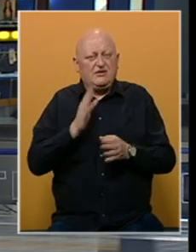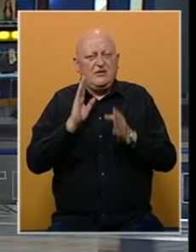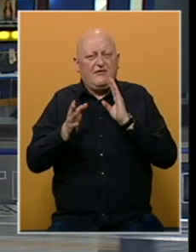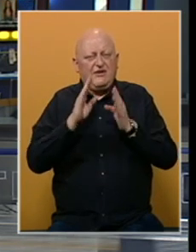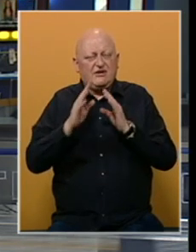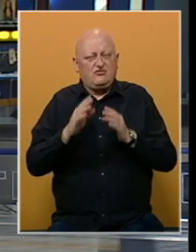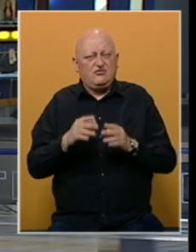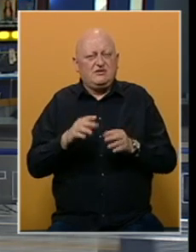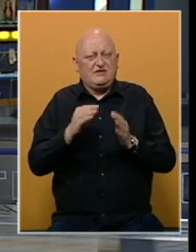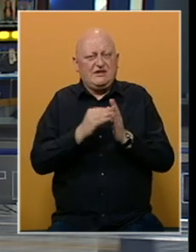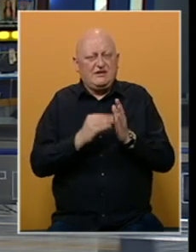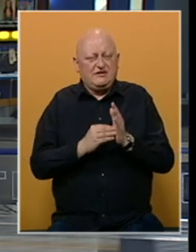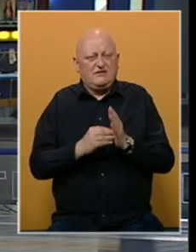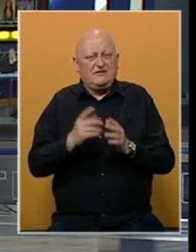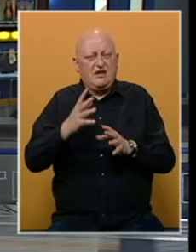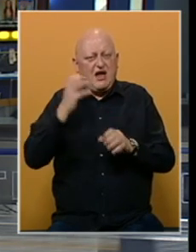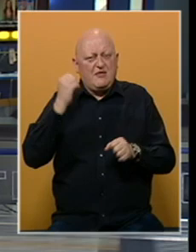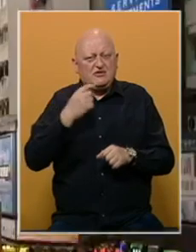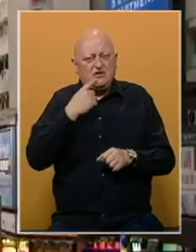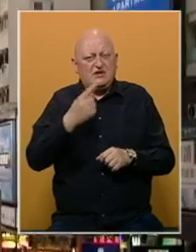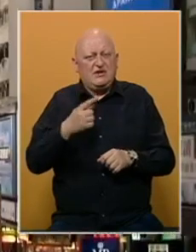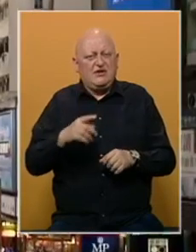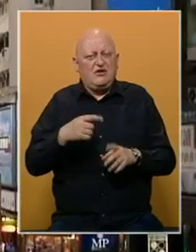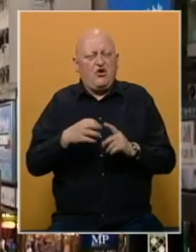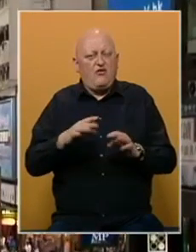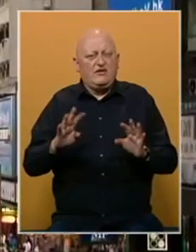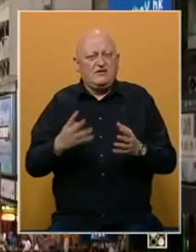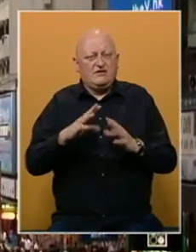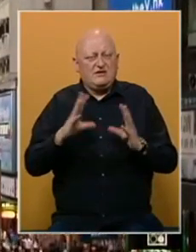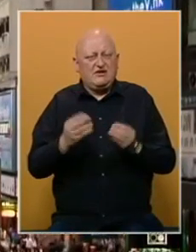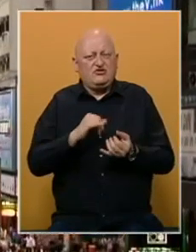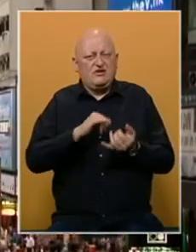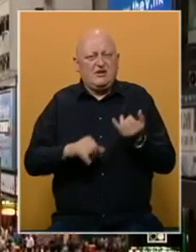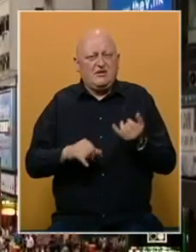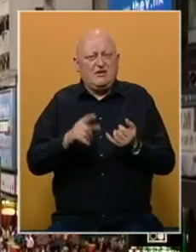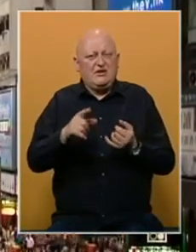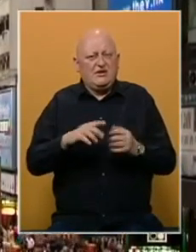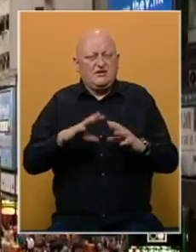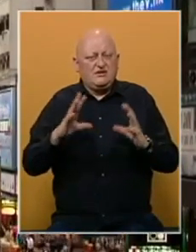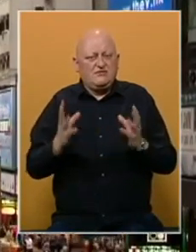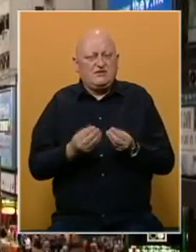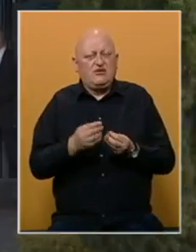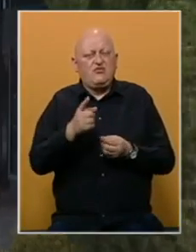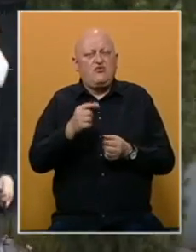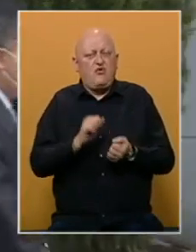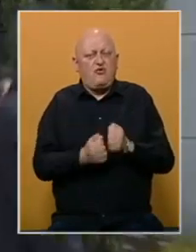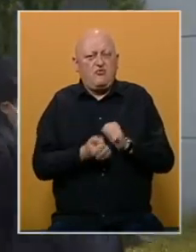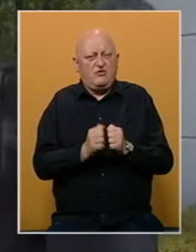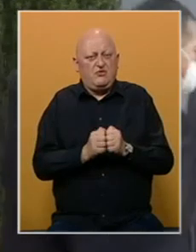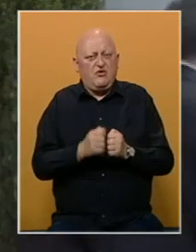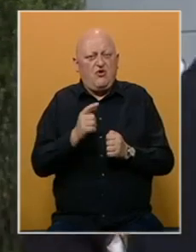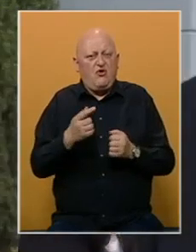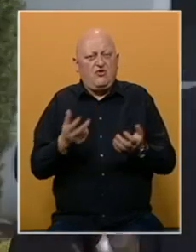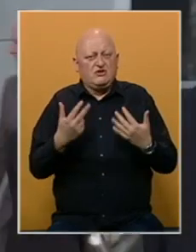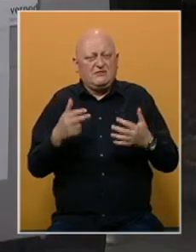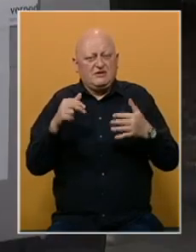zvaničnoj Facebook stranici. Iz ambasade su naveli da je COVID-19 zajednički neprijatelj te da smo zajedno u ovoj borbi.